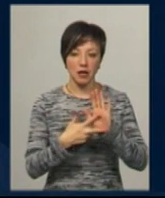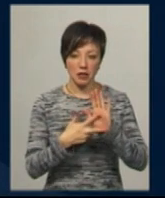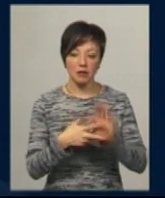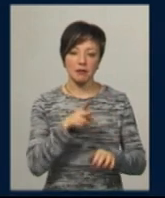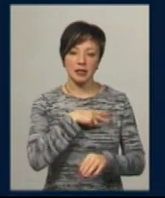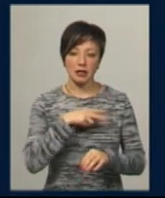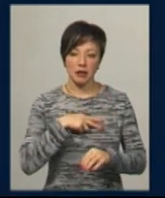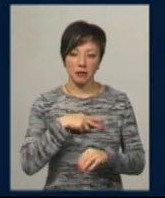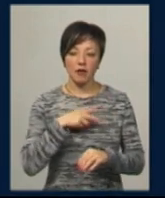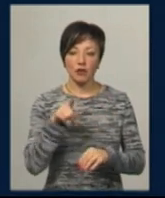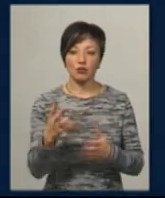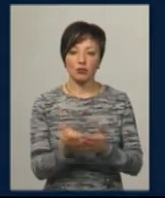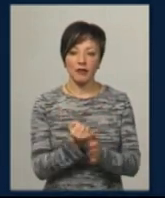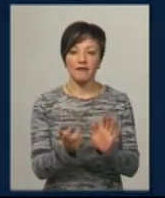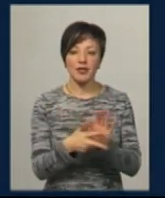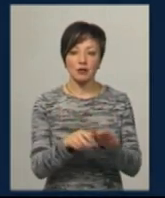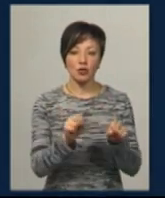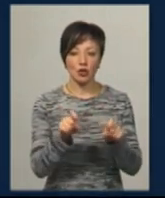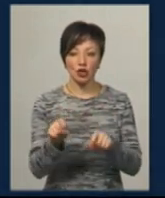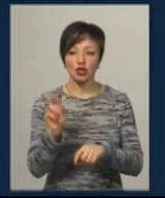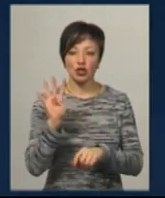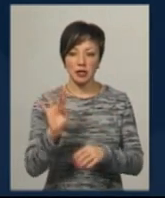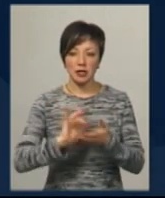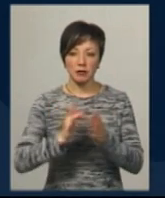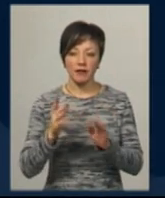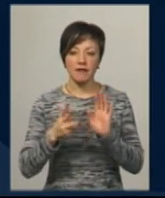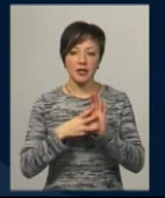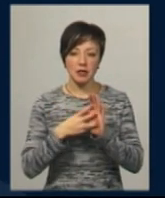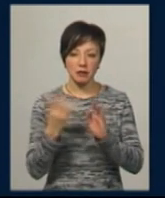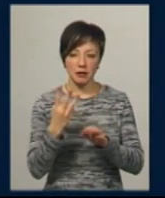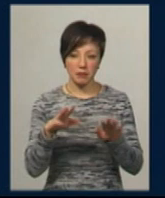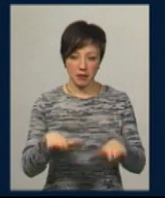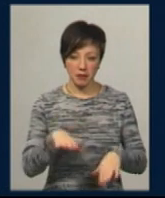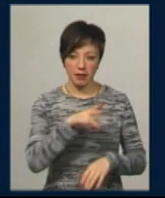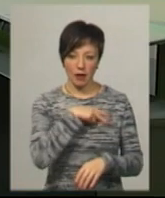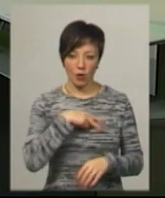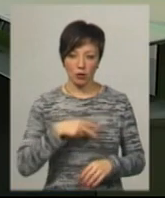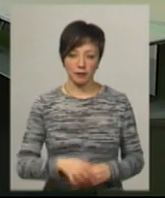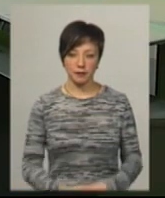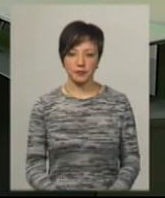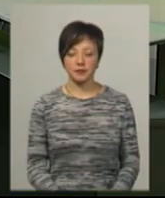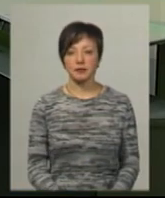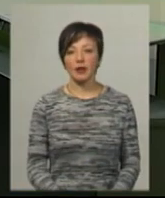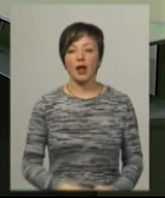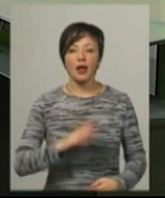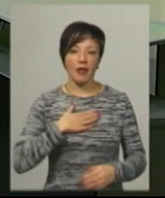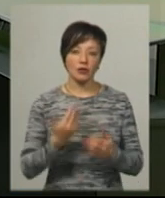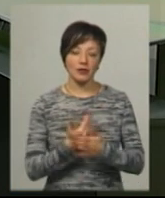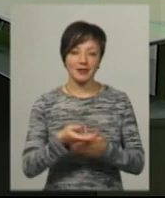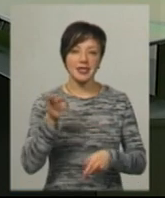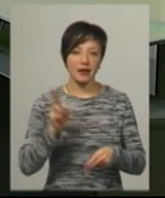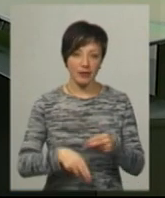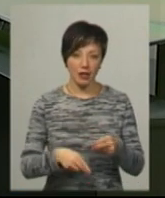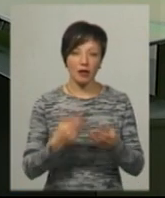стали призерами. Вони здобули 8 золотих, 4 срібних та 8 бронзових нагород. Наш випуск на цьому